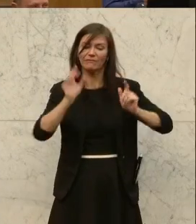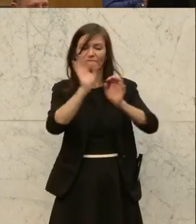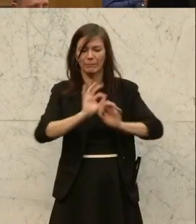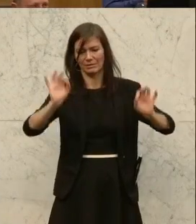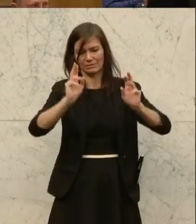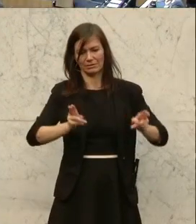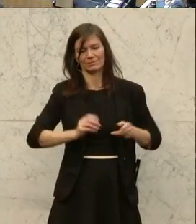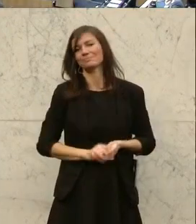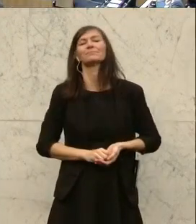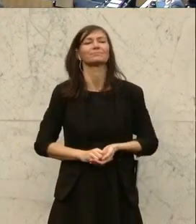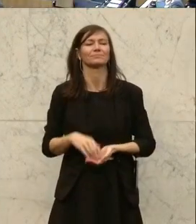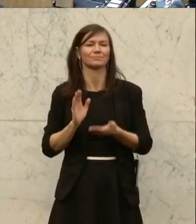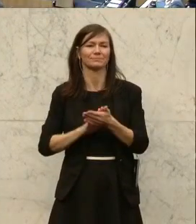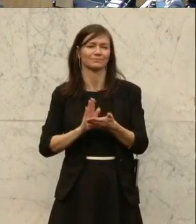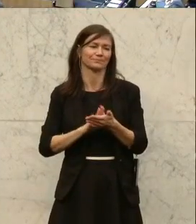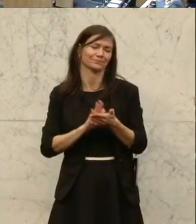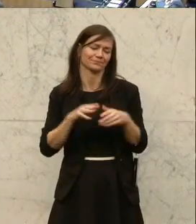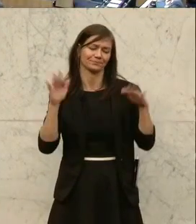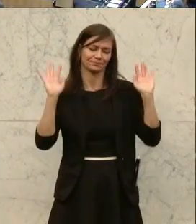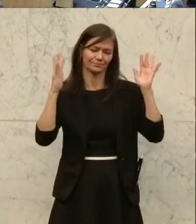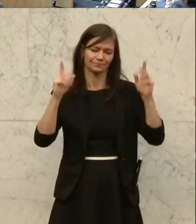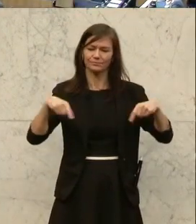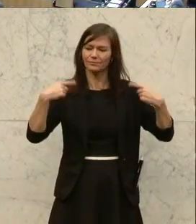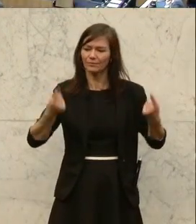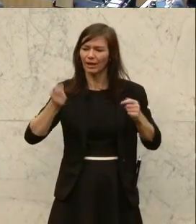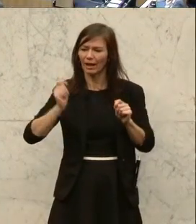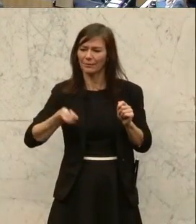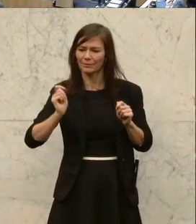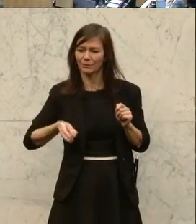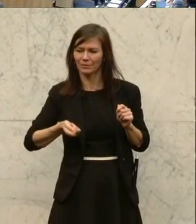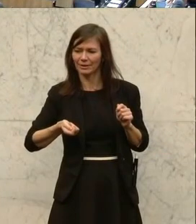Wir bleiben in Niederösterreich. Nächste Rednerin ist Irene